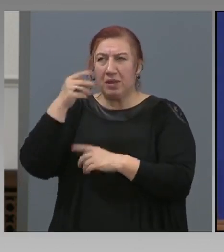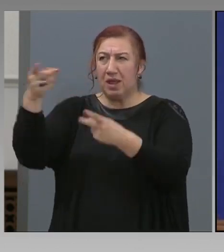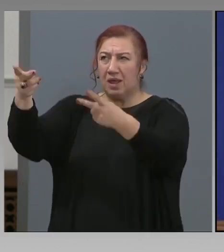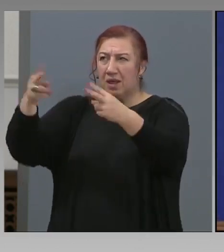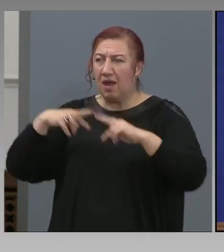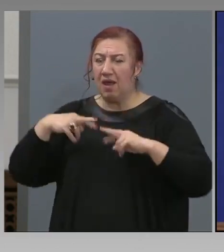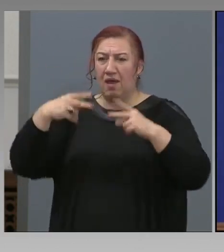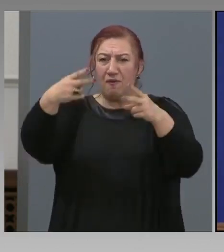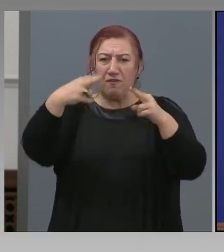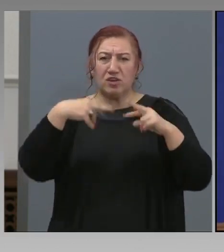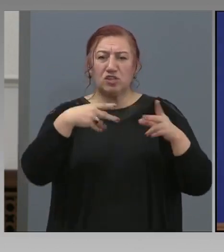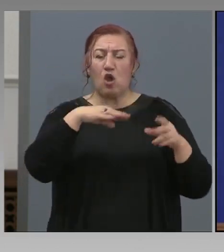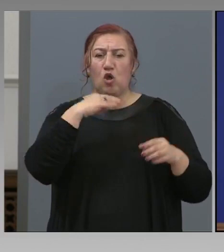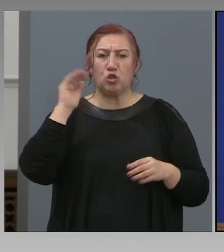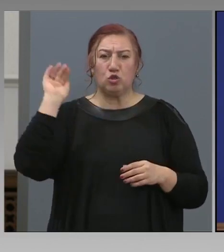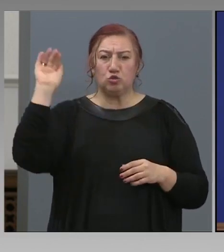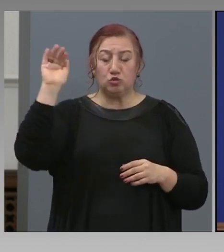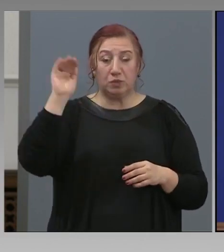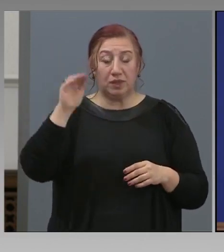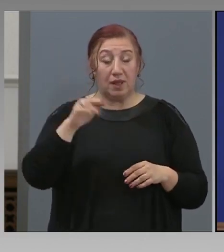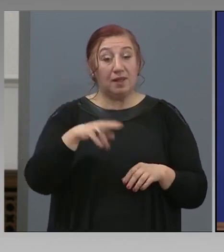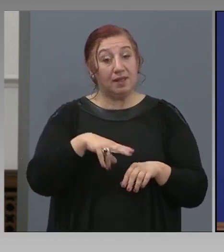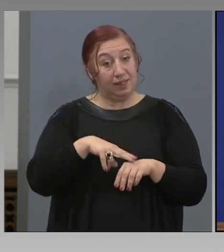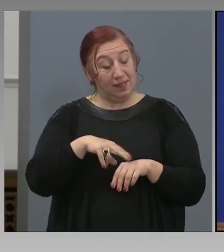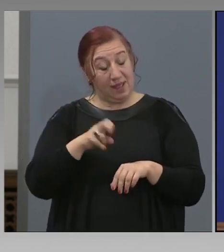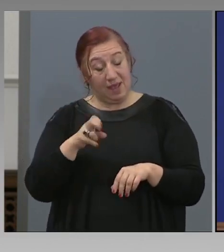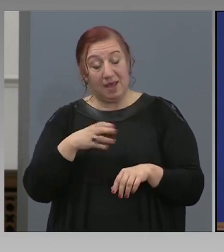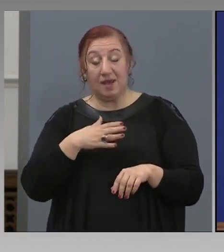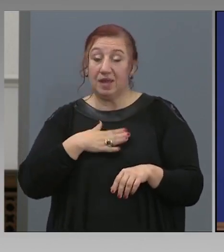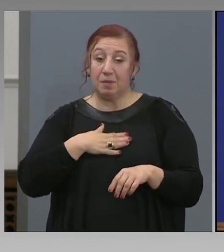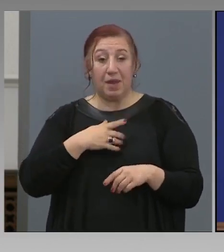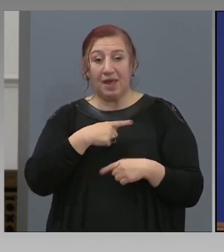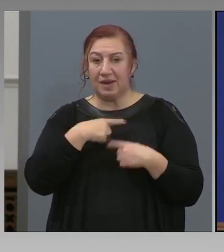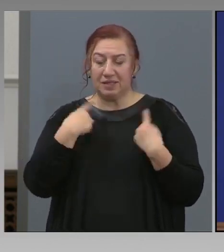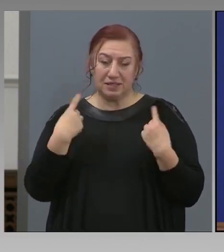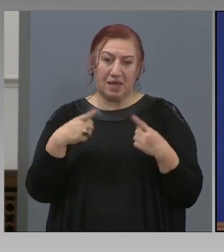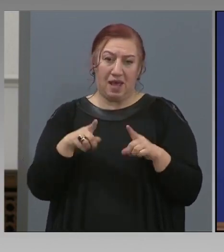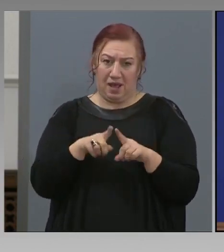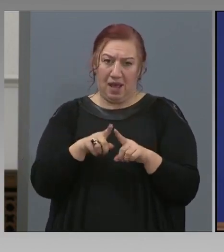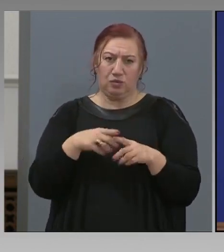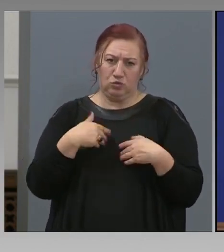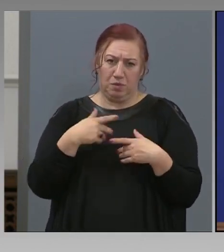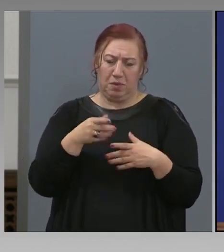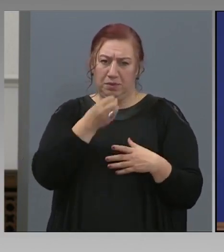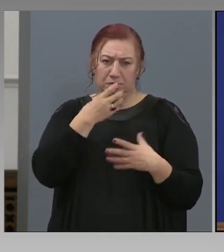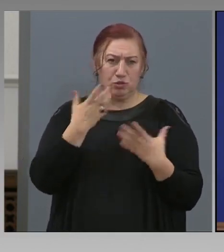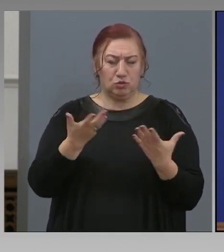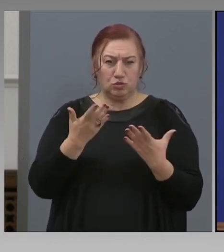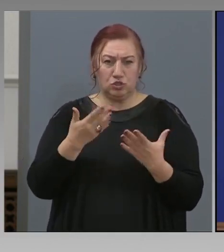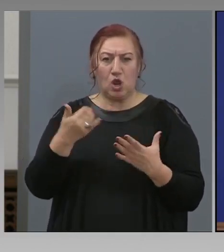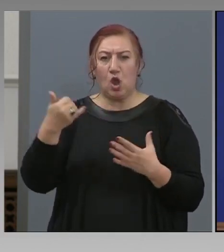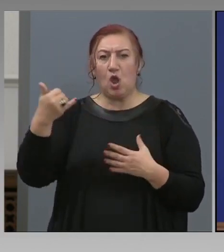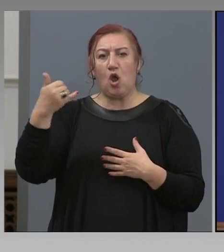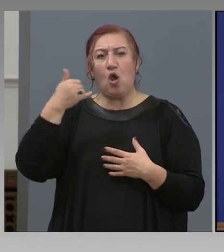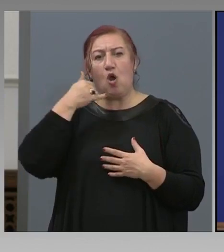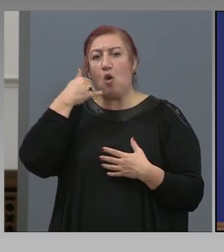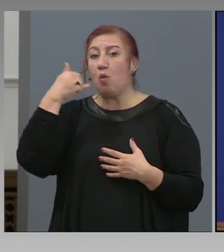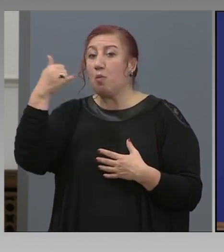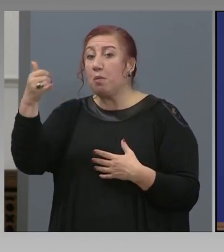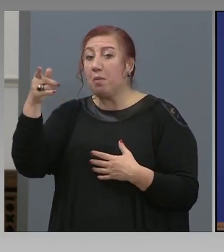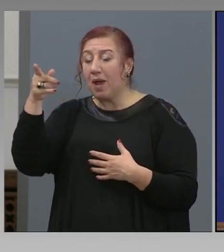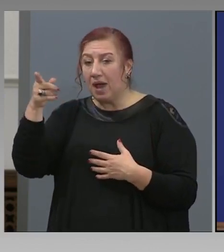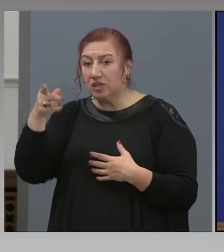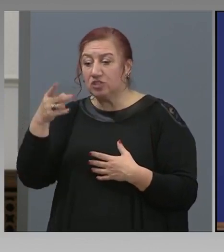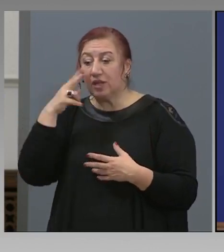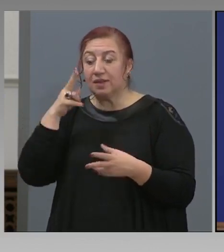от чужбина. Да, има риск, както има. Такъв случай, обаждат се да проверят, дали